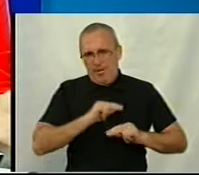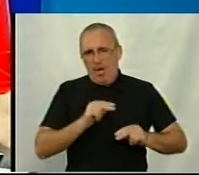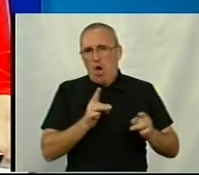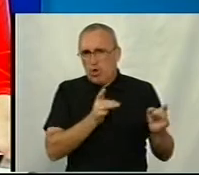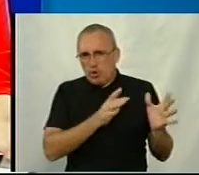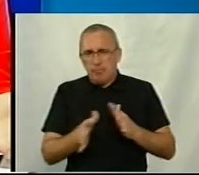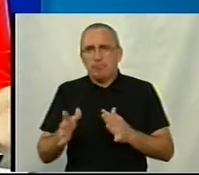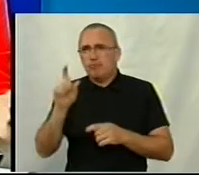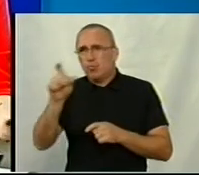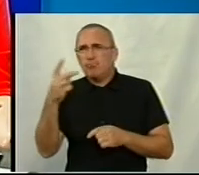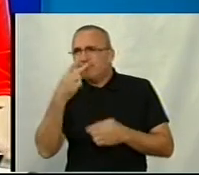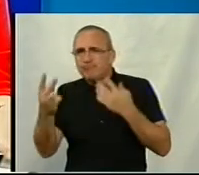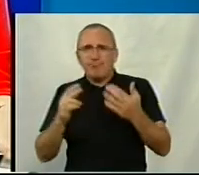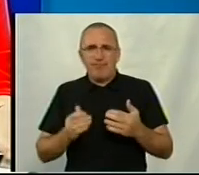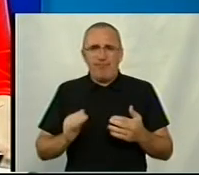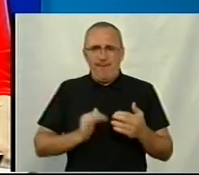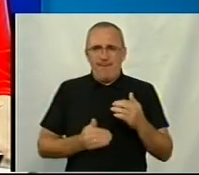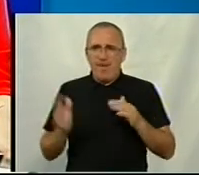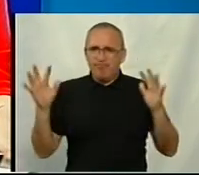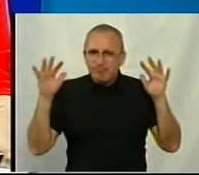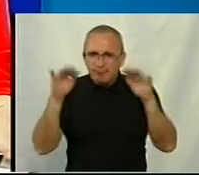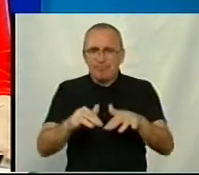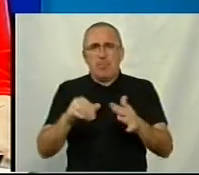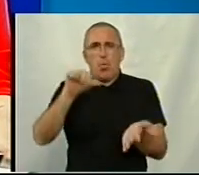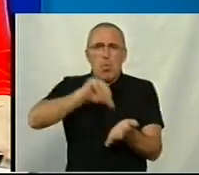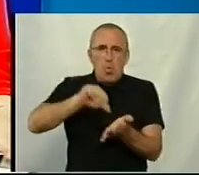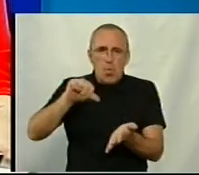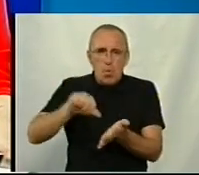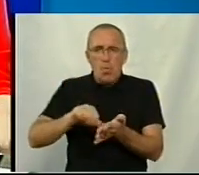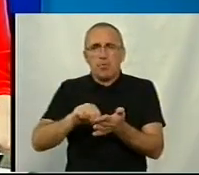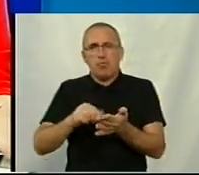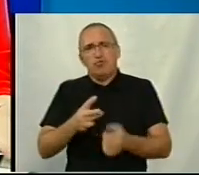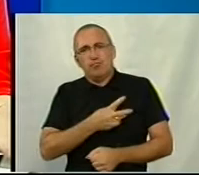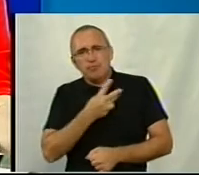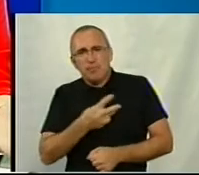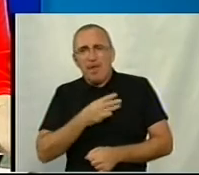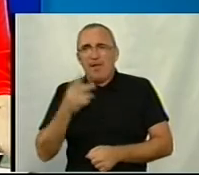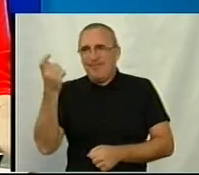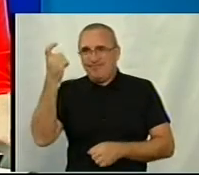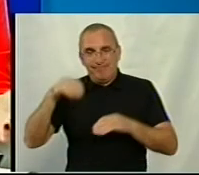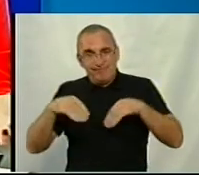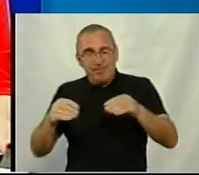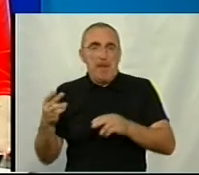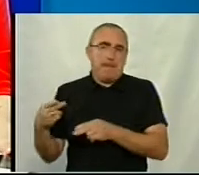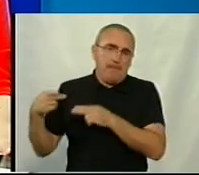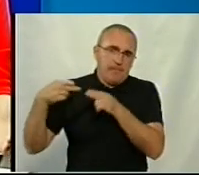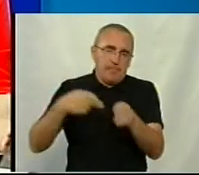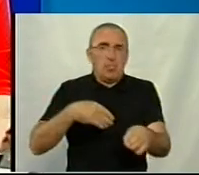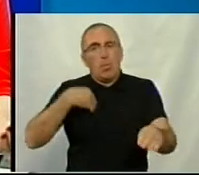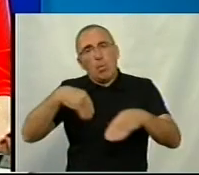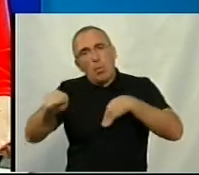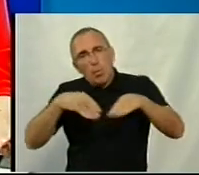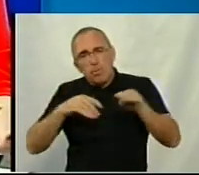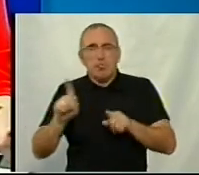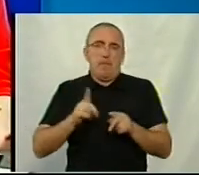побачать ту кількість компаній, ту кількість, а учасники, ту кількість заохочених аграріїв, які приїхали купити,